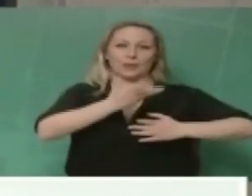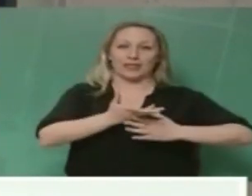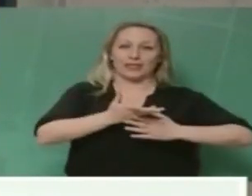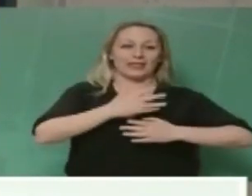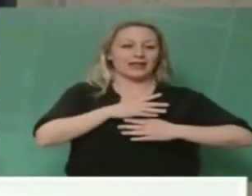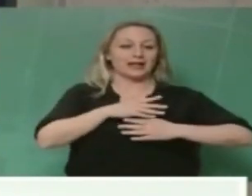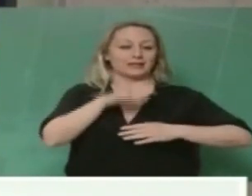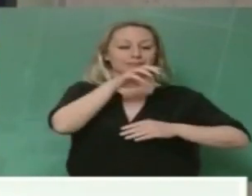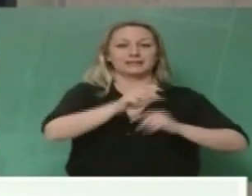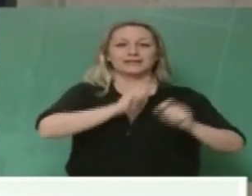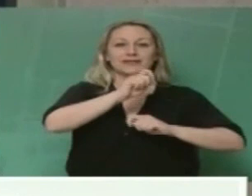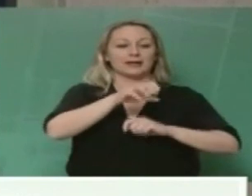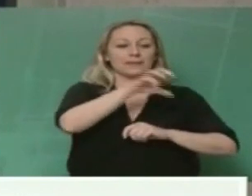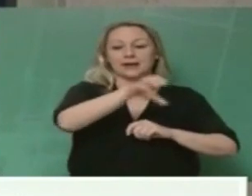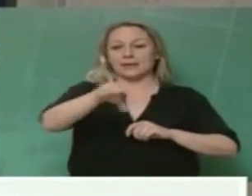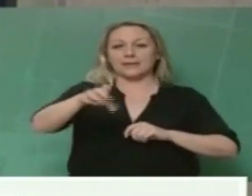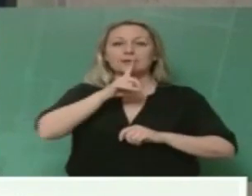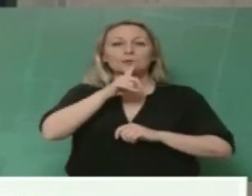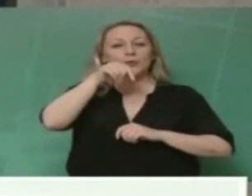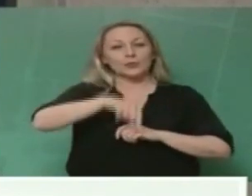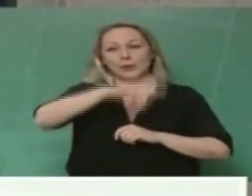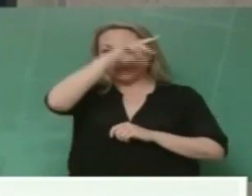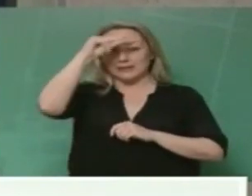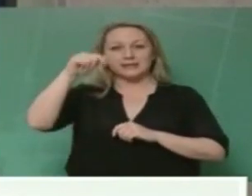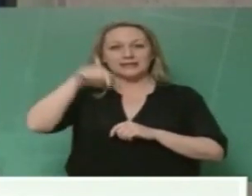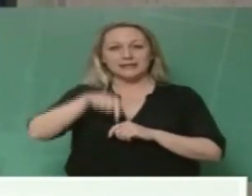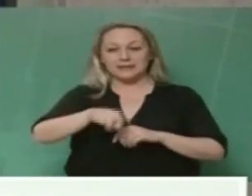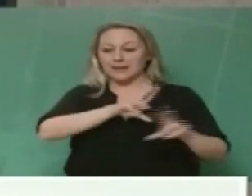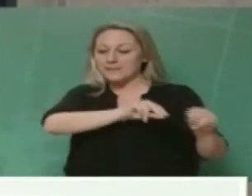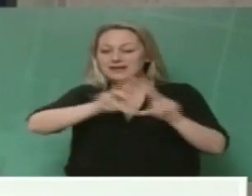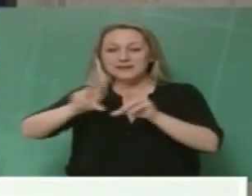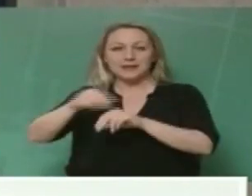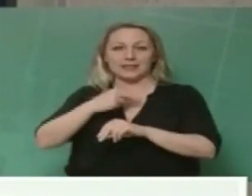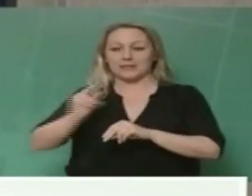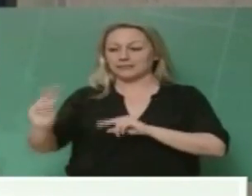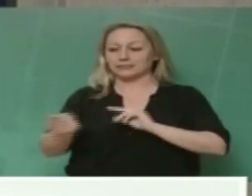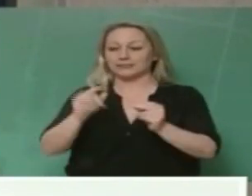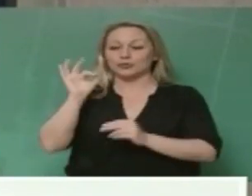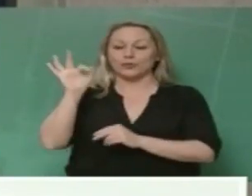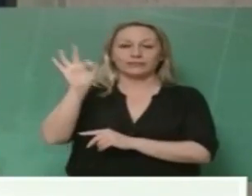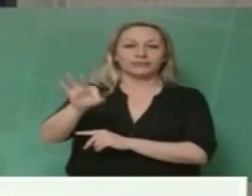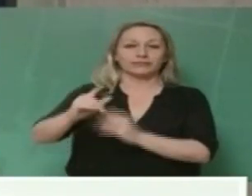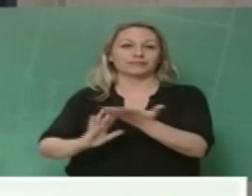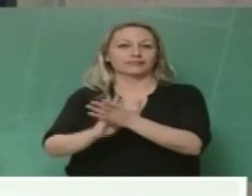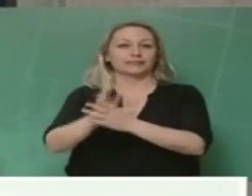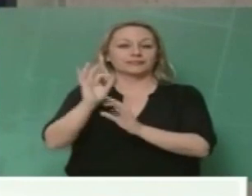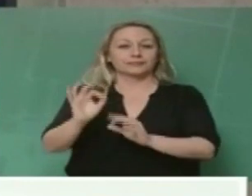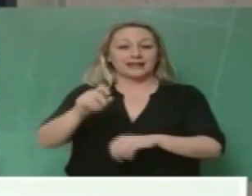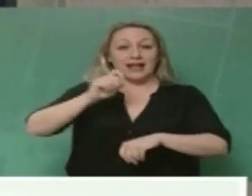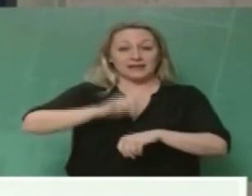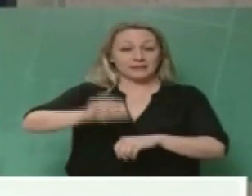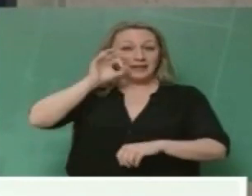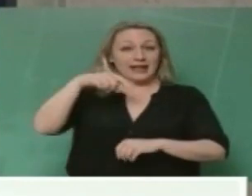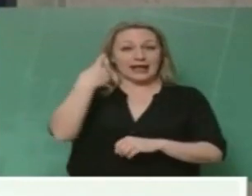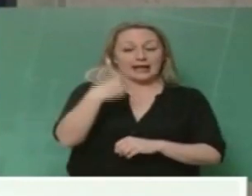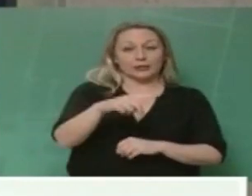με πανεπιστήμια, με ΤΕΗ και δεν ξέρω ό,τι άλλο Η Θεσσαλονίκη έχει αυτή τη στιγμή 120 έως 150